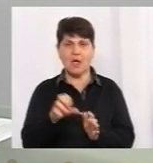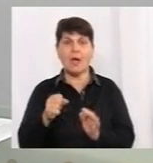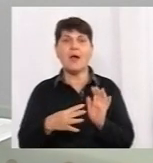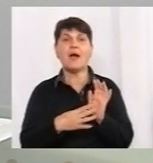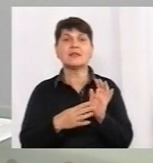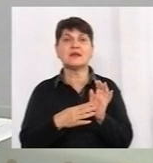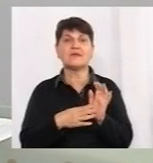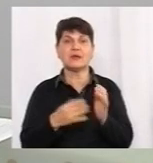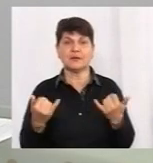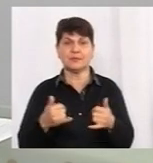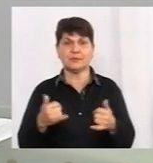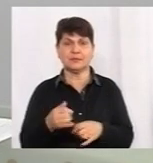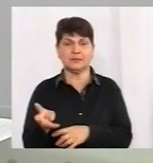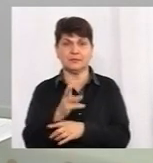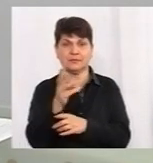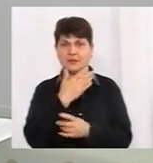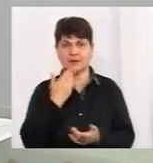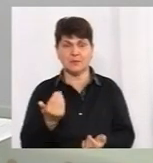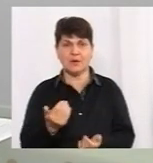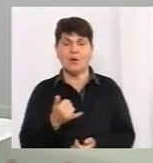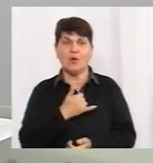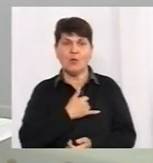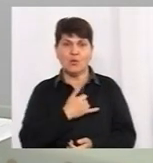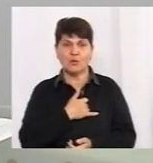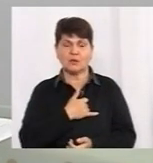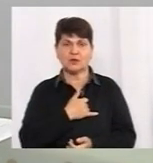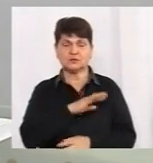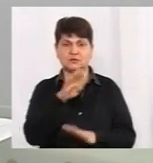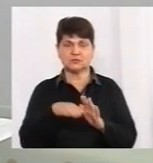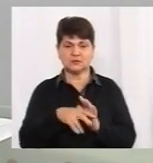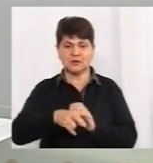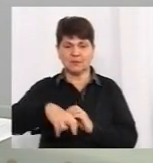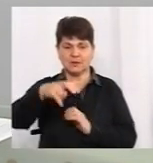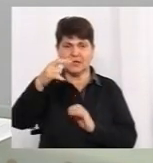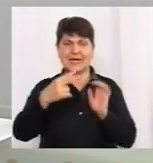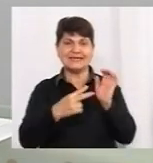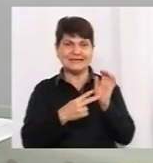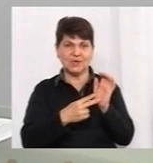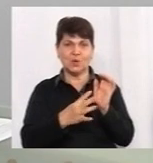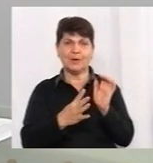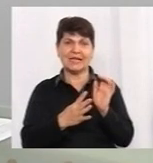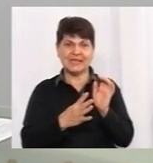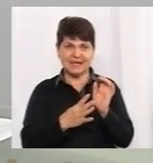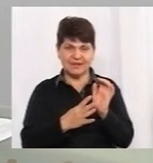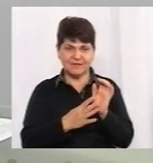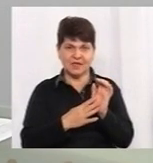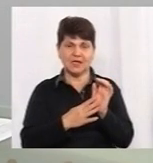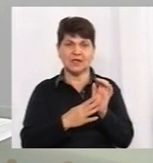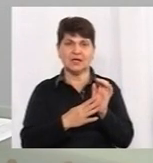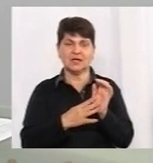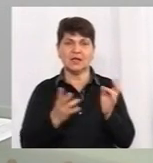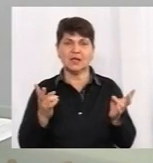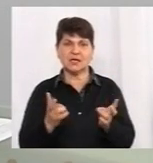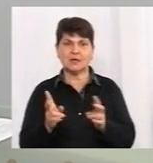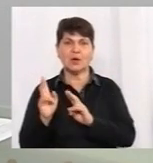конкурсу не дезинфікують. Тому що в нашому під'їзді, на цьому і на 9-му поведці треба